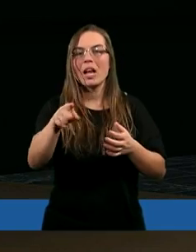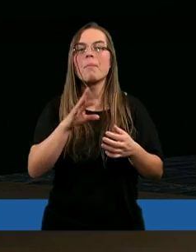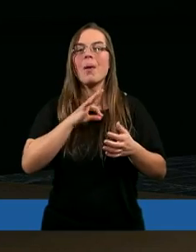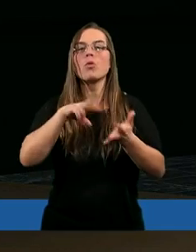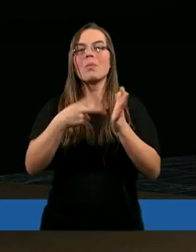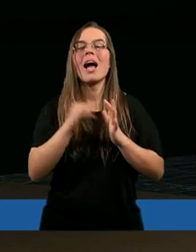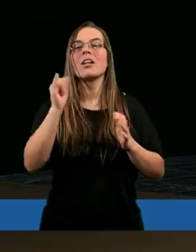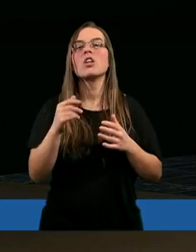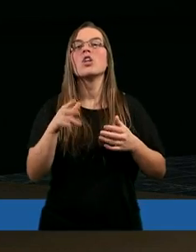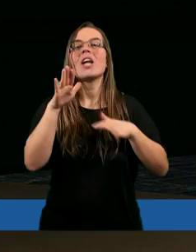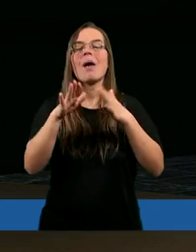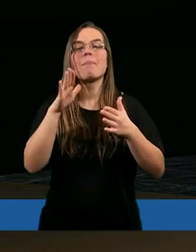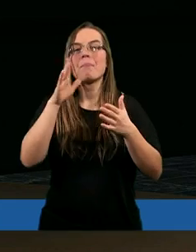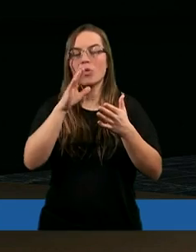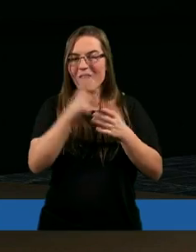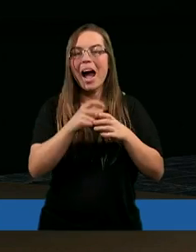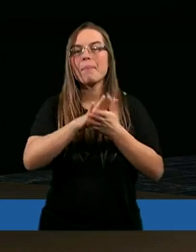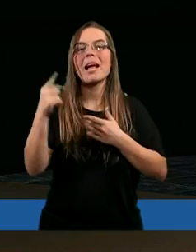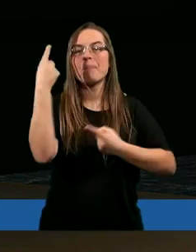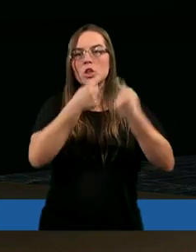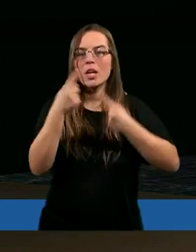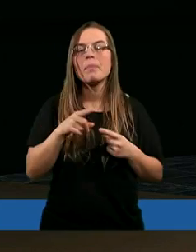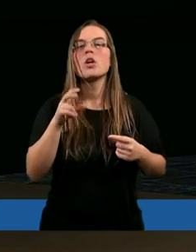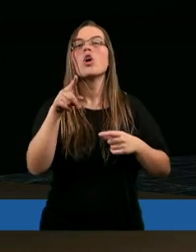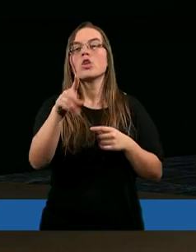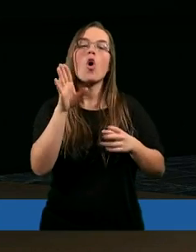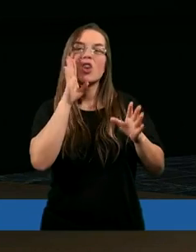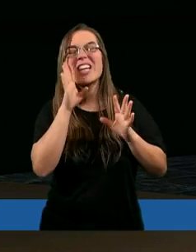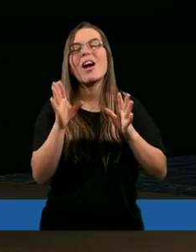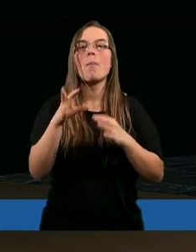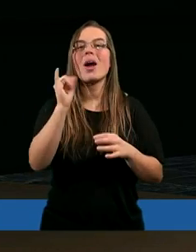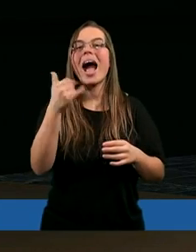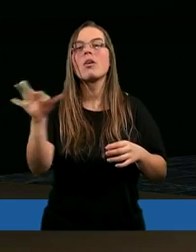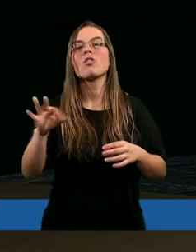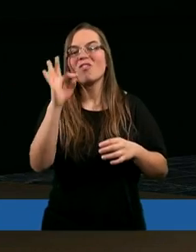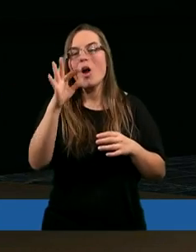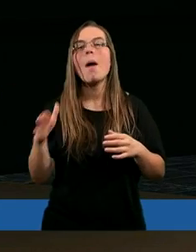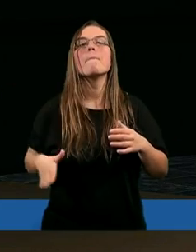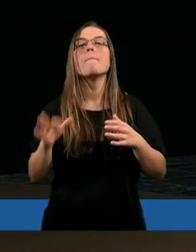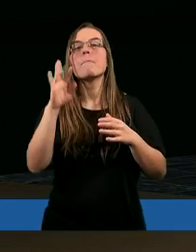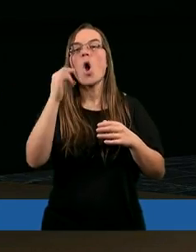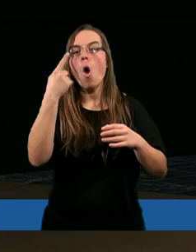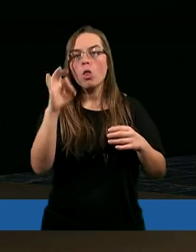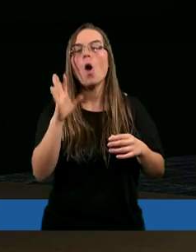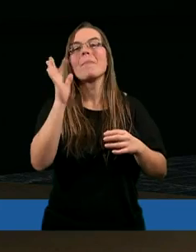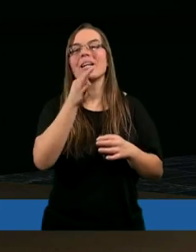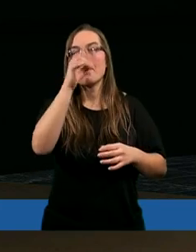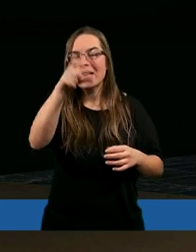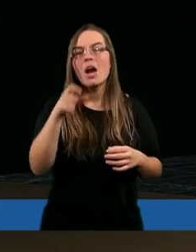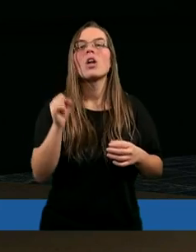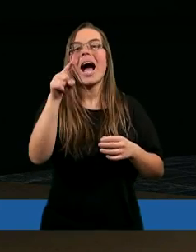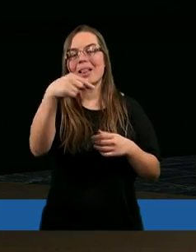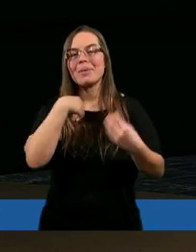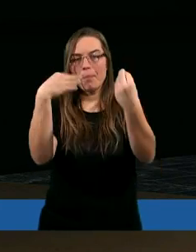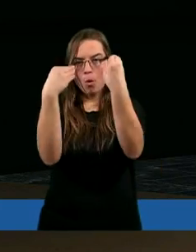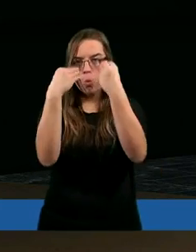mój plan słowami bezmyślnymi? Przepasz, jako mąż swoje biodra będę cię pytał, a